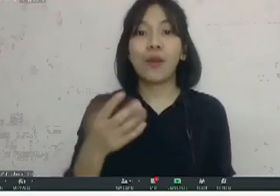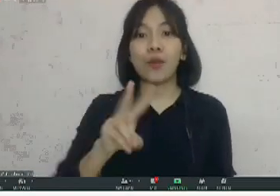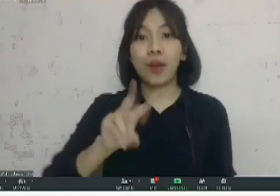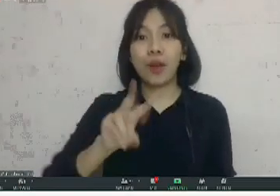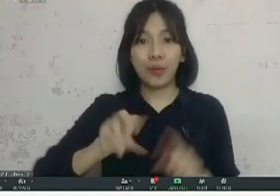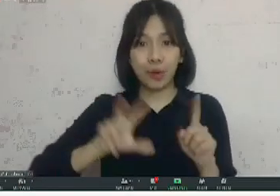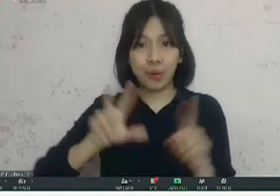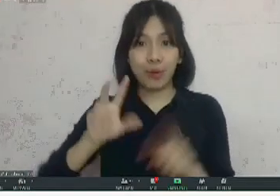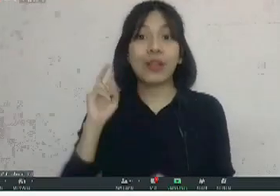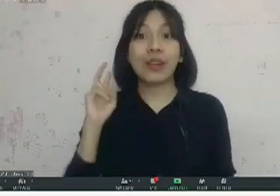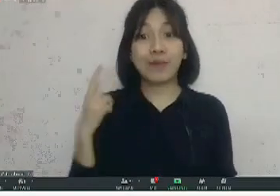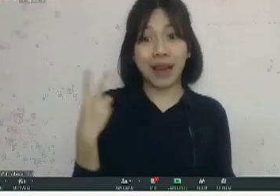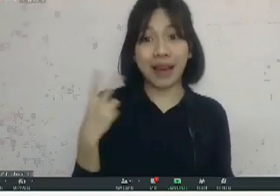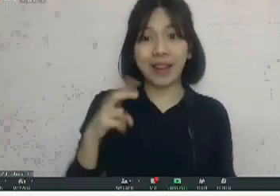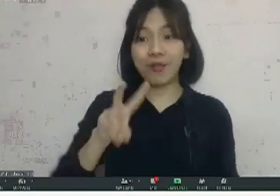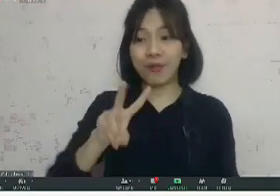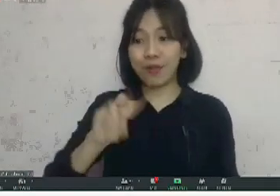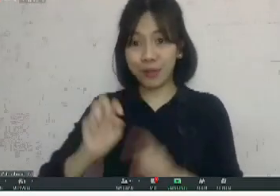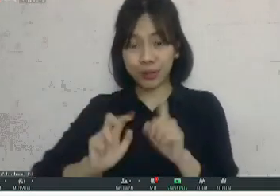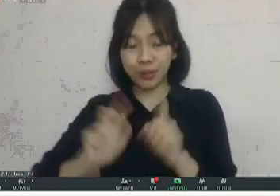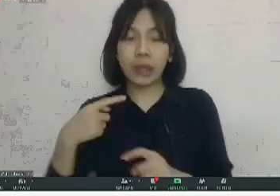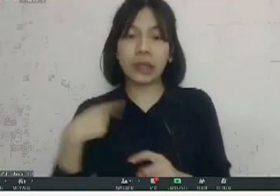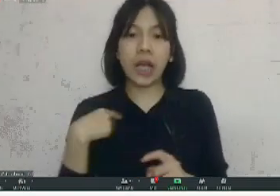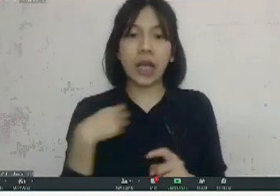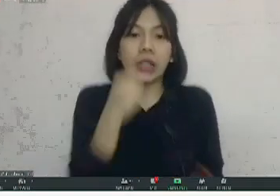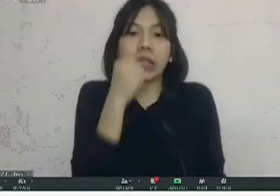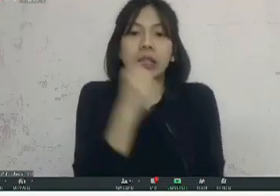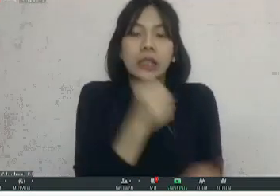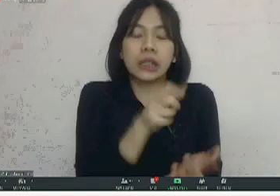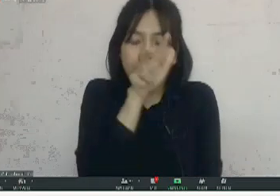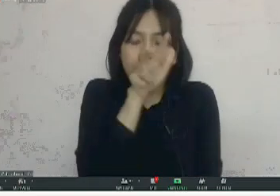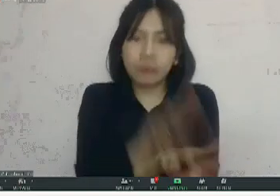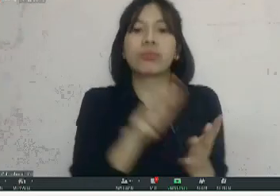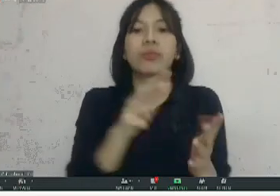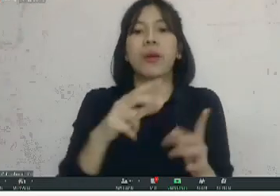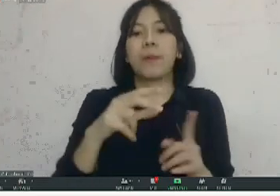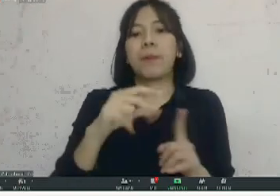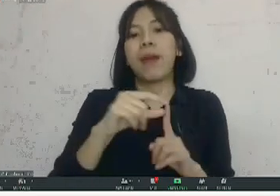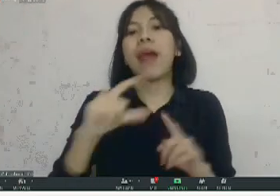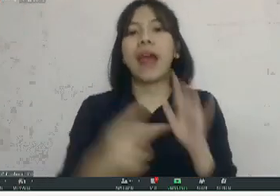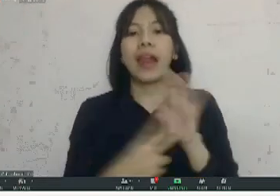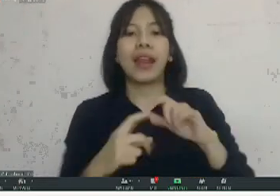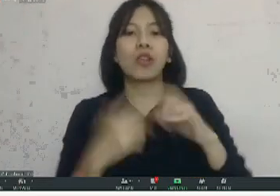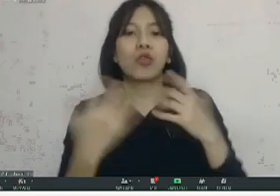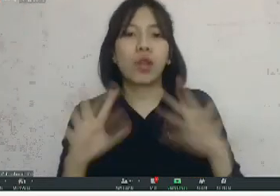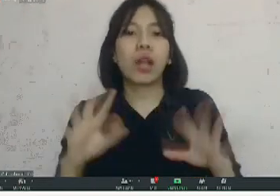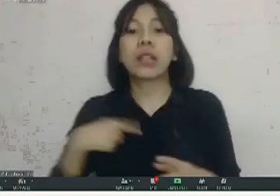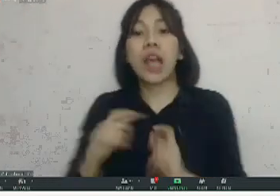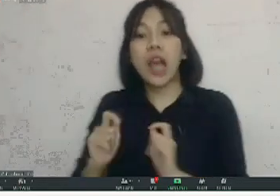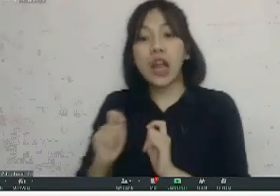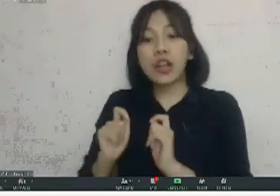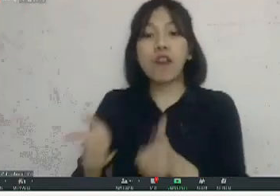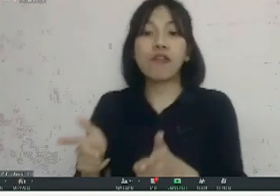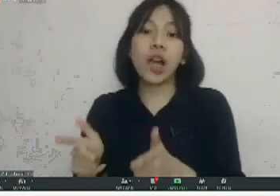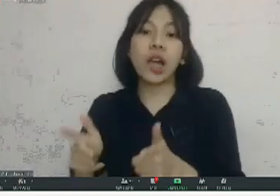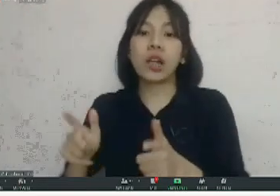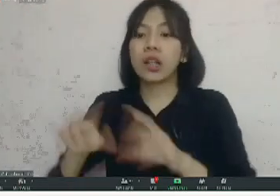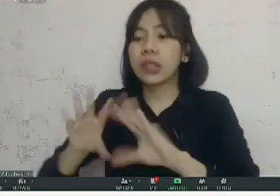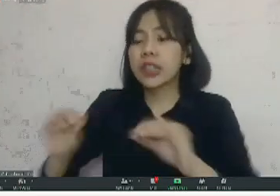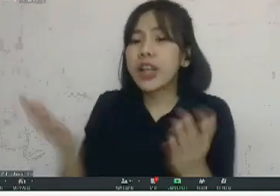dianggap menjadi PNS dan 2020 karena saya melamar di formasi peneliti jadi jabatan